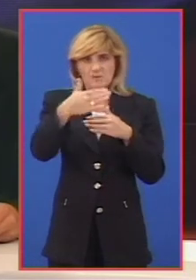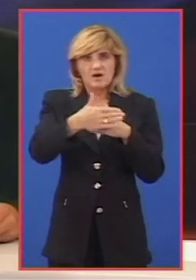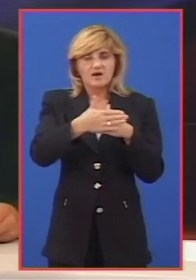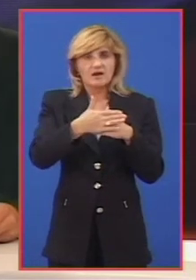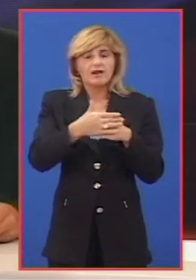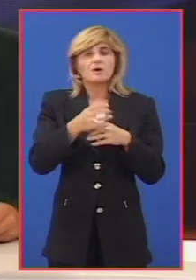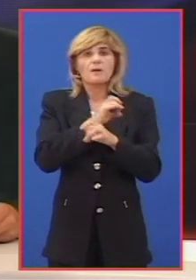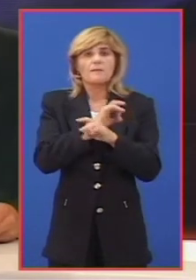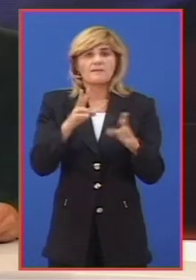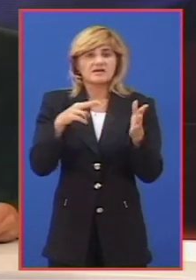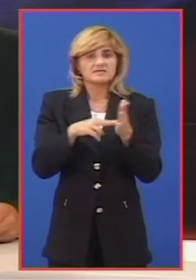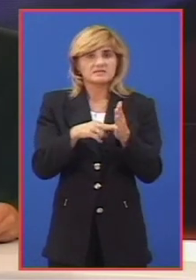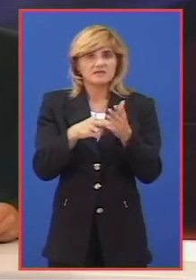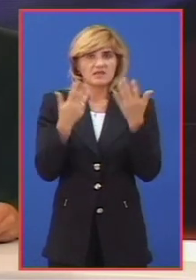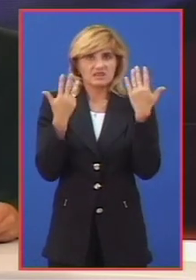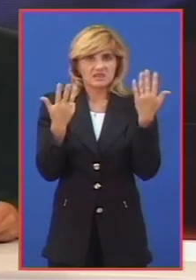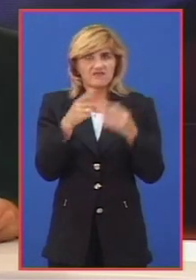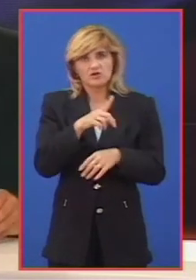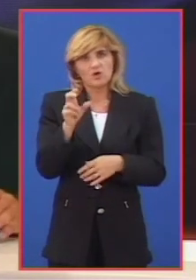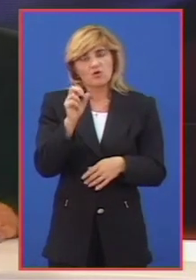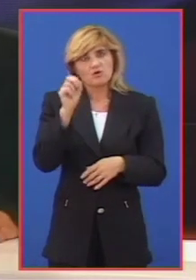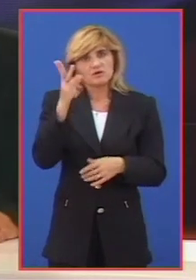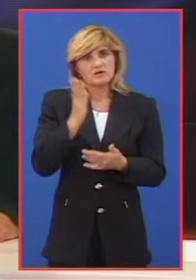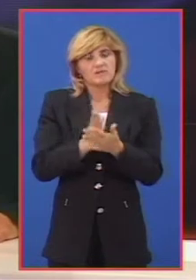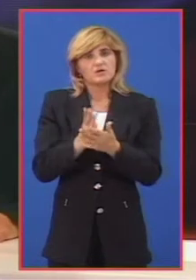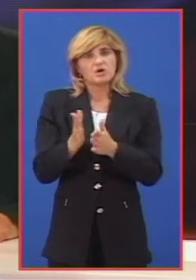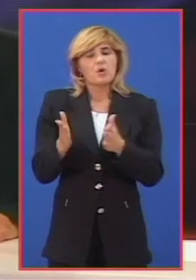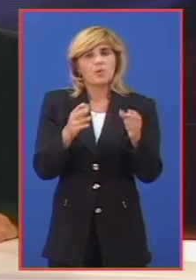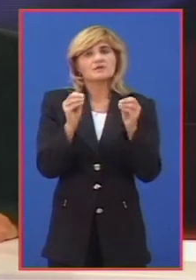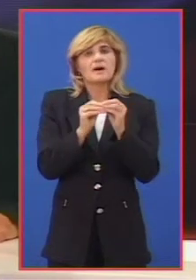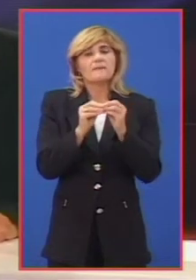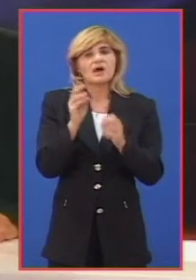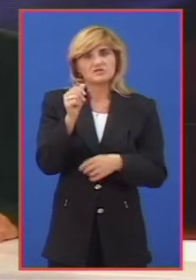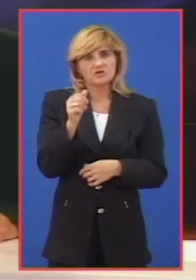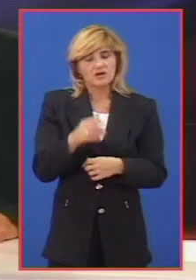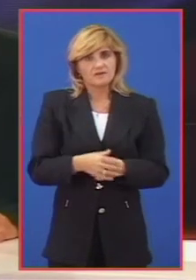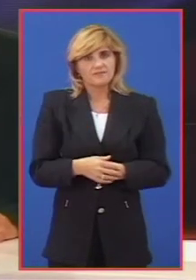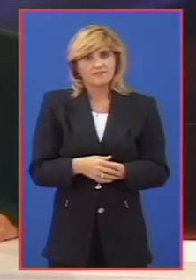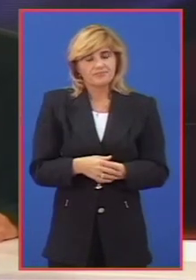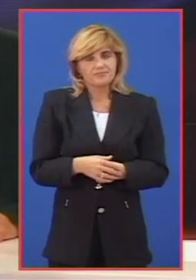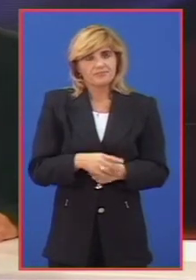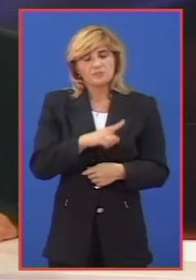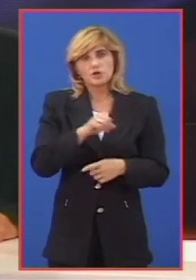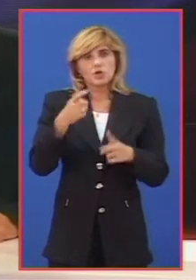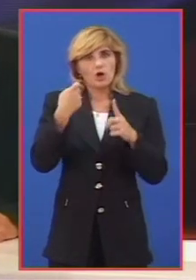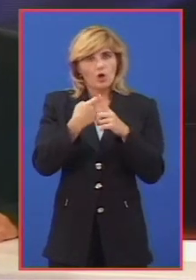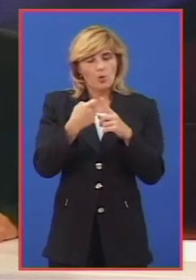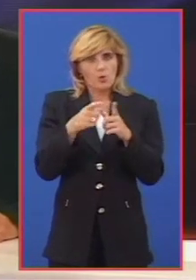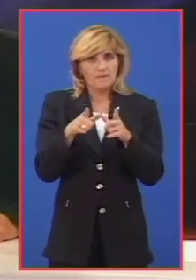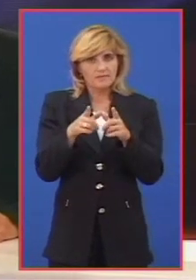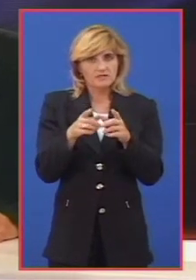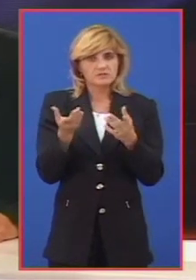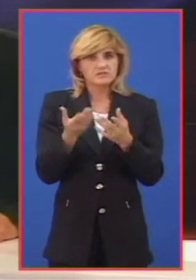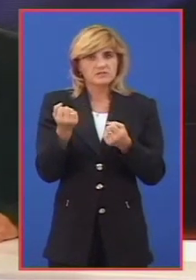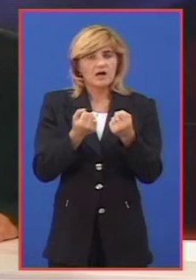električne energije od 9.00 do 13.00 ostat će i stanovnici ulice Bratja Radić, Peranta do Kumičićeve i to